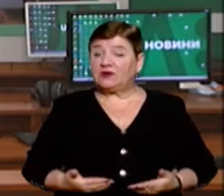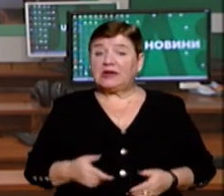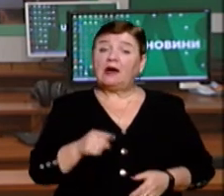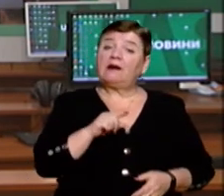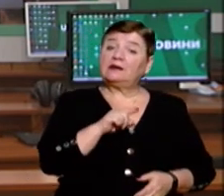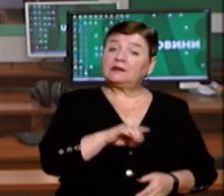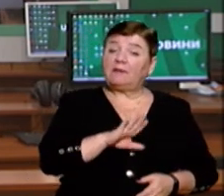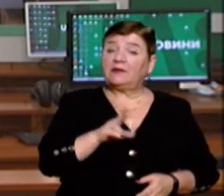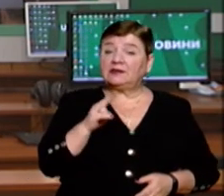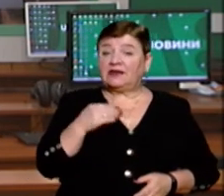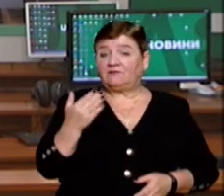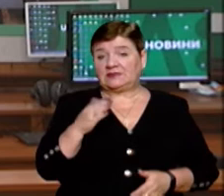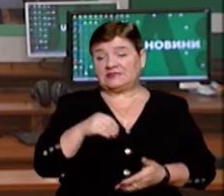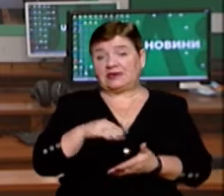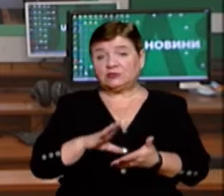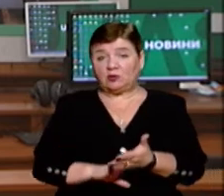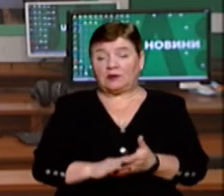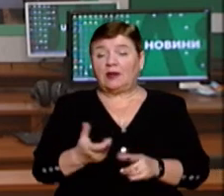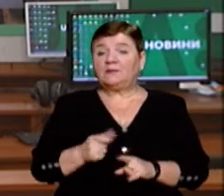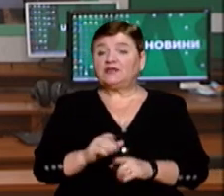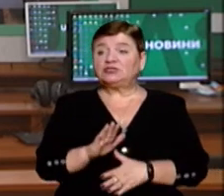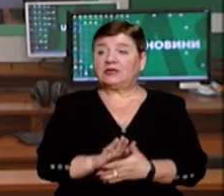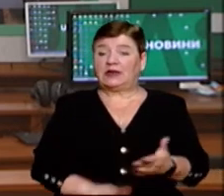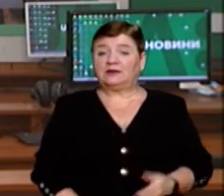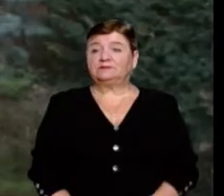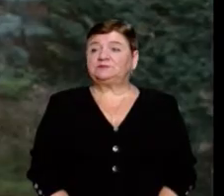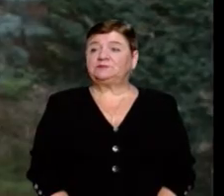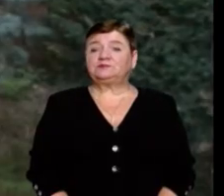там, де ви зареєстровані. Більше розкаже Тетяна Мендель.